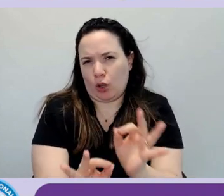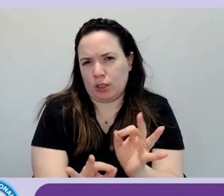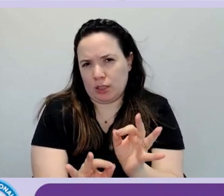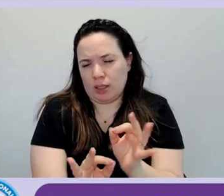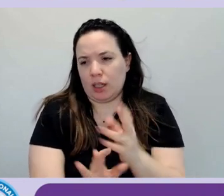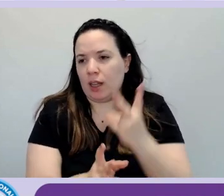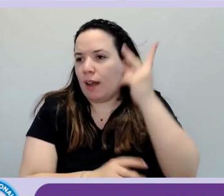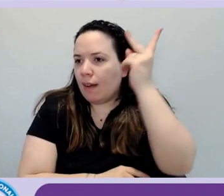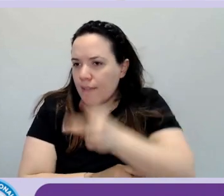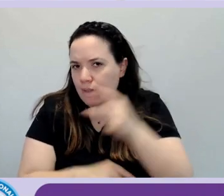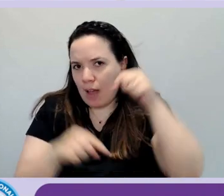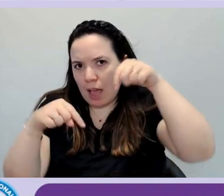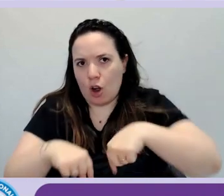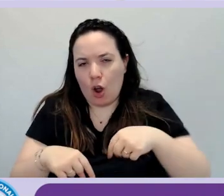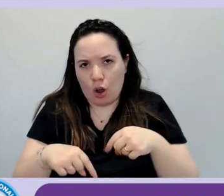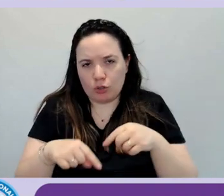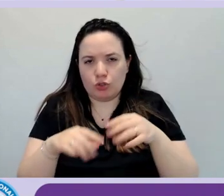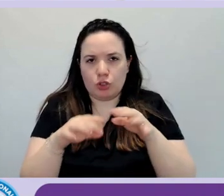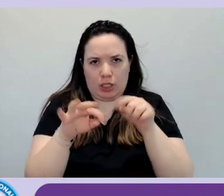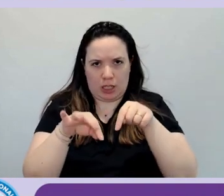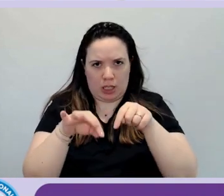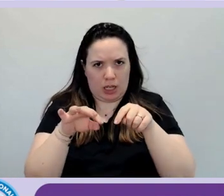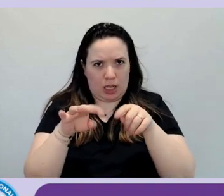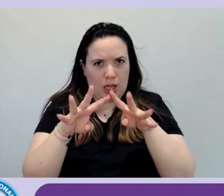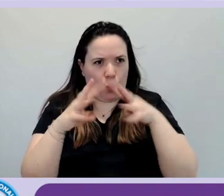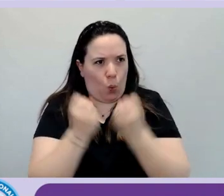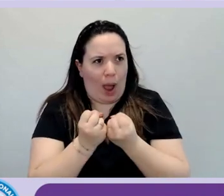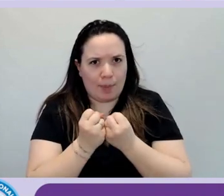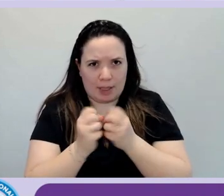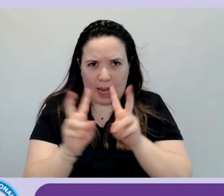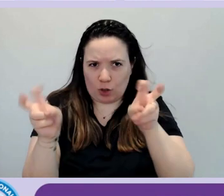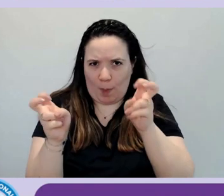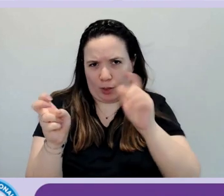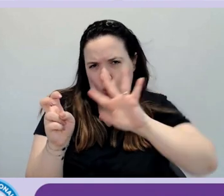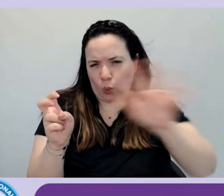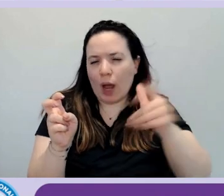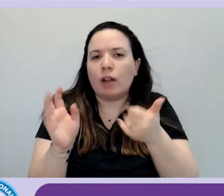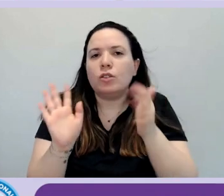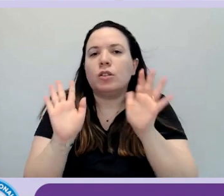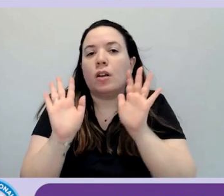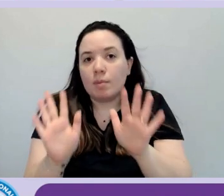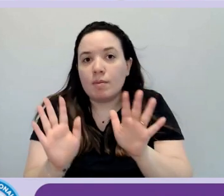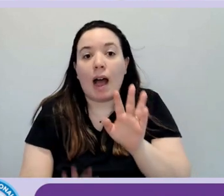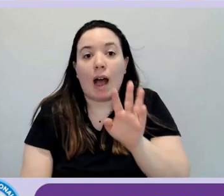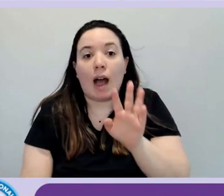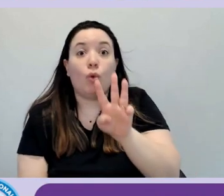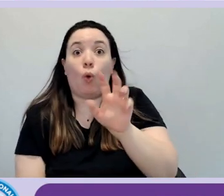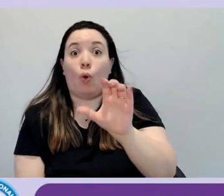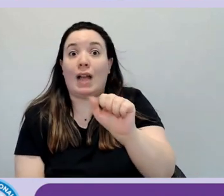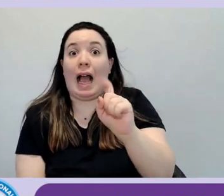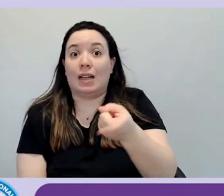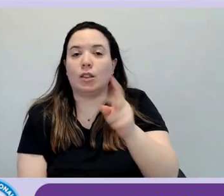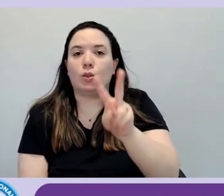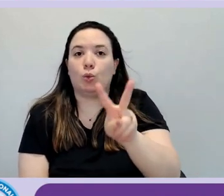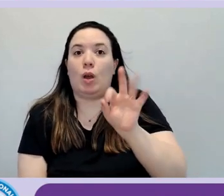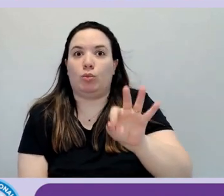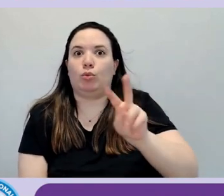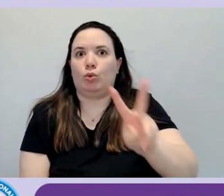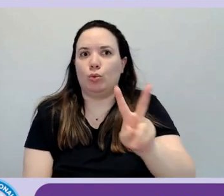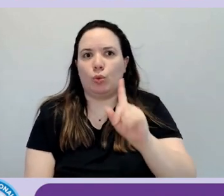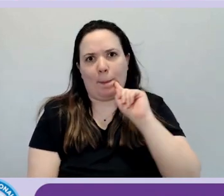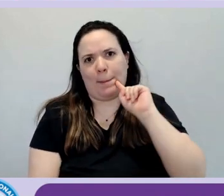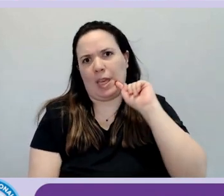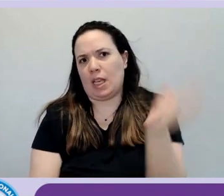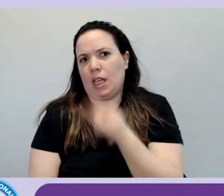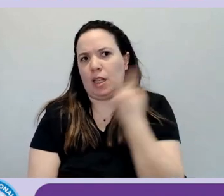non è argomento di questa sessione ma le WCAG 2.2 portano molti miglioramenti alcuni soprattutto